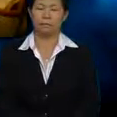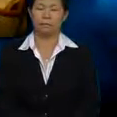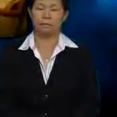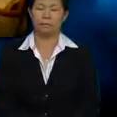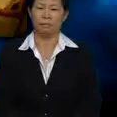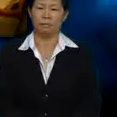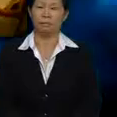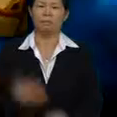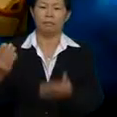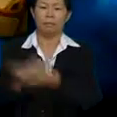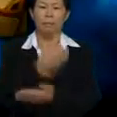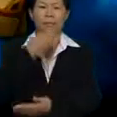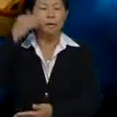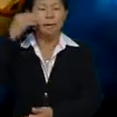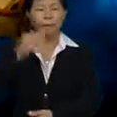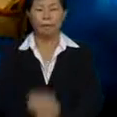Baru balik